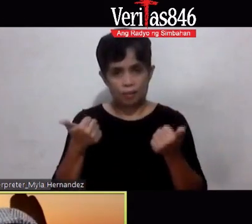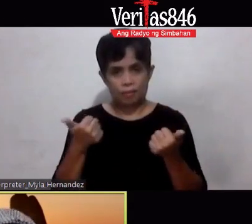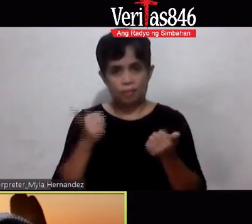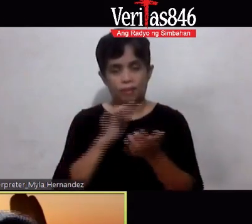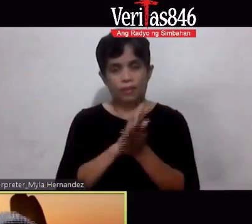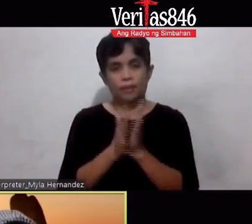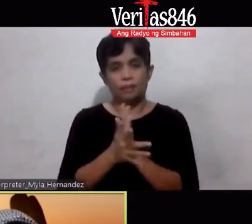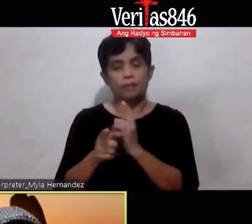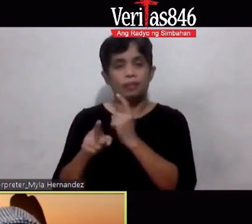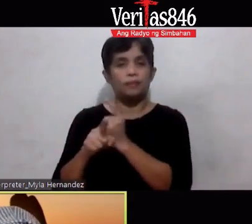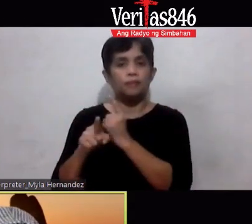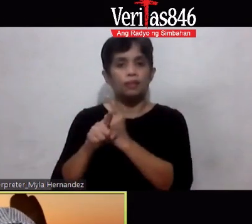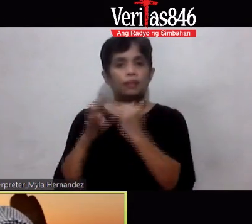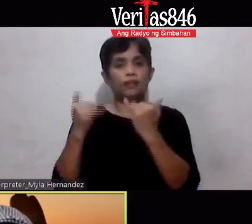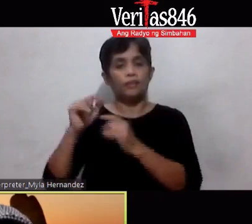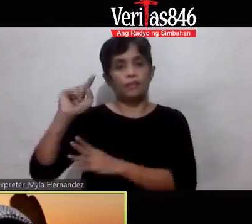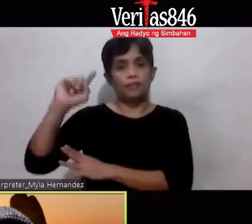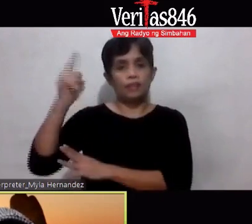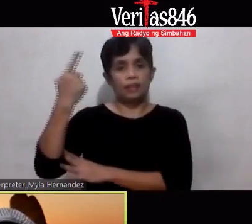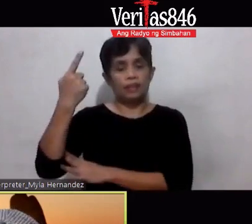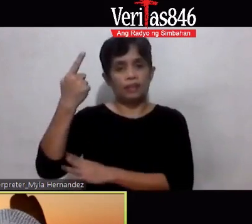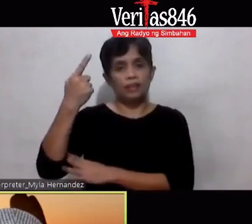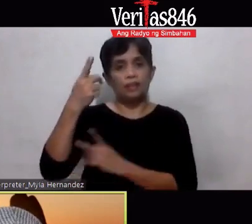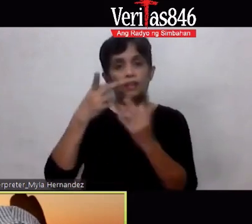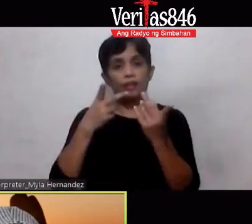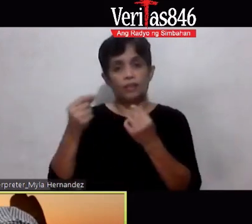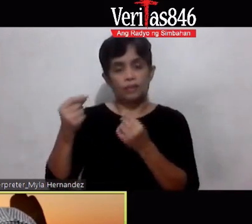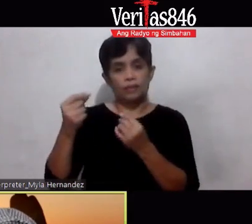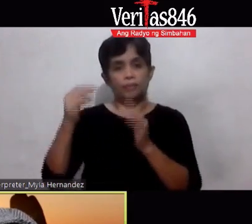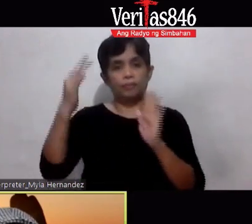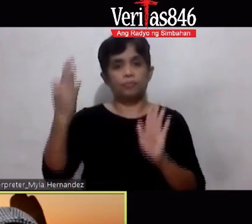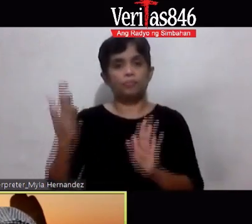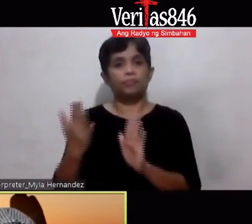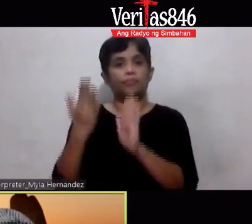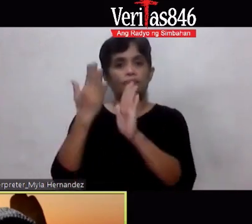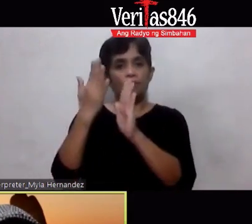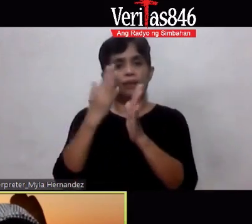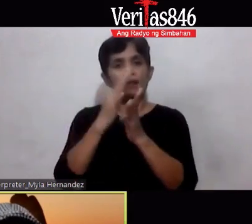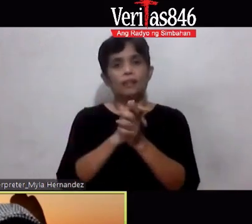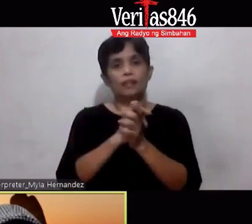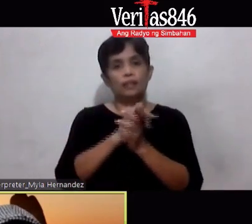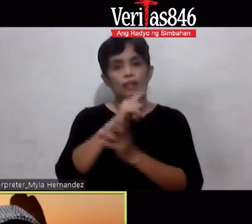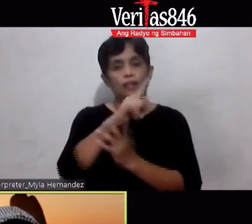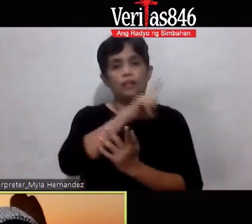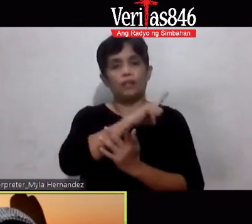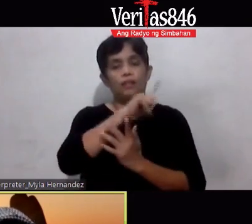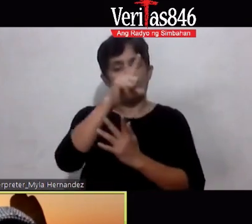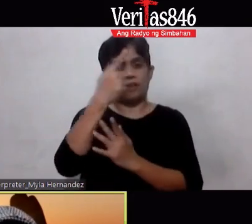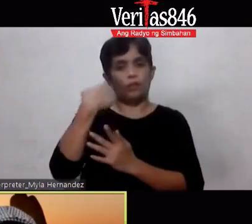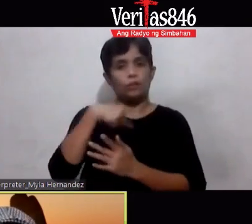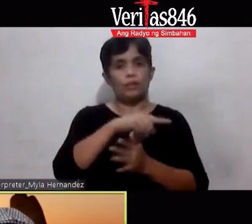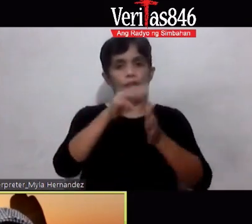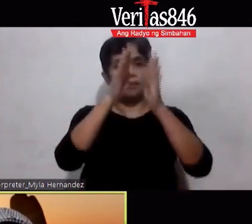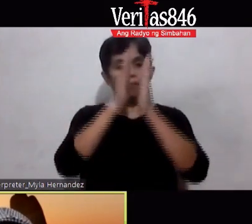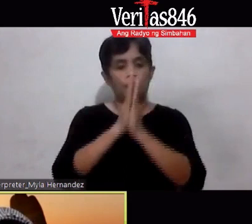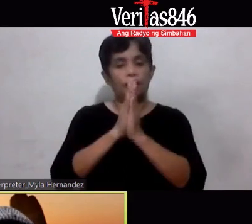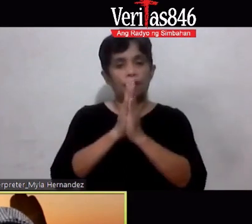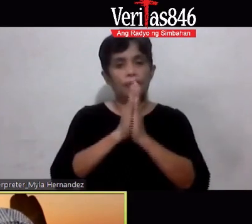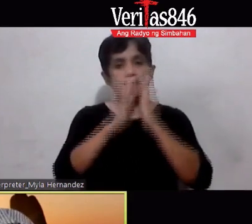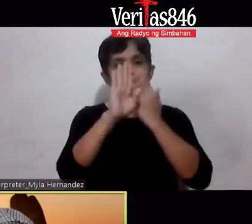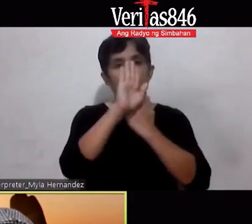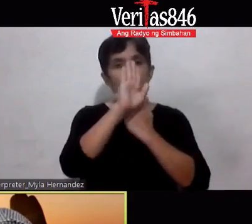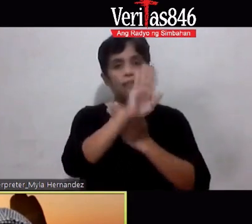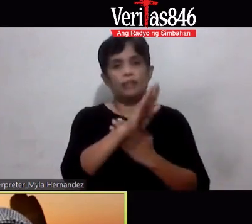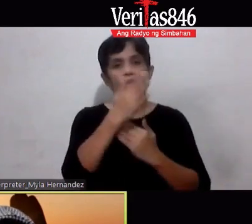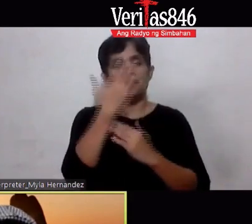gawin At ang una-una na nga po natin gagawin Ilalapit na po natin ito sa ating Panginoon Tayo po yung mananalangin Para ibalik sa Kanya Ang